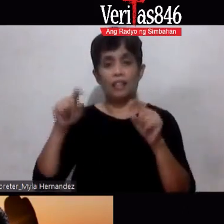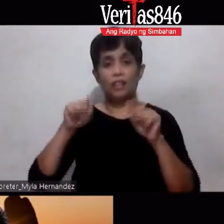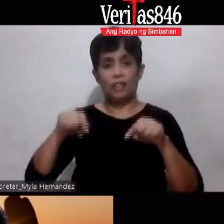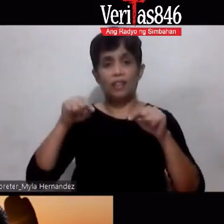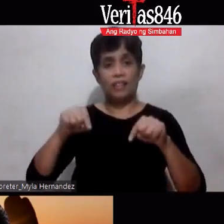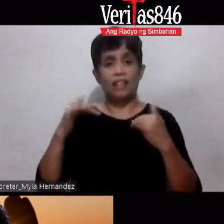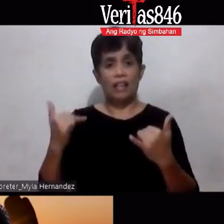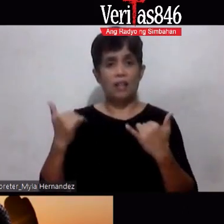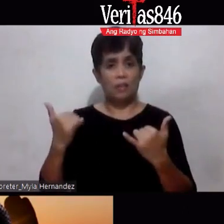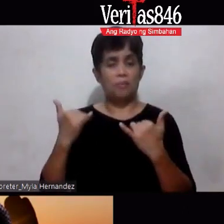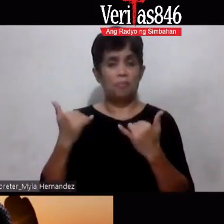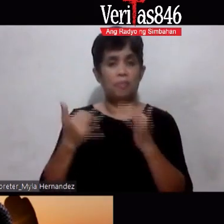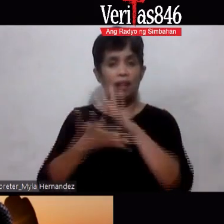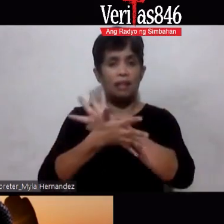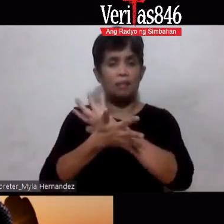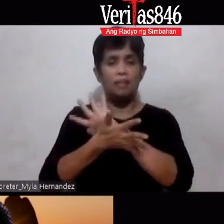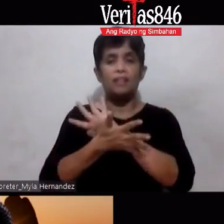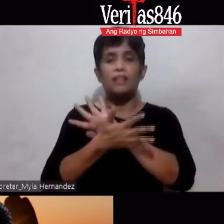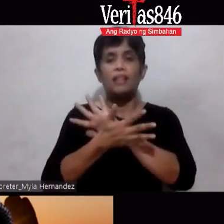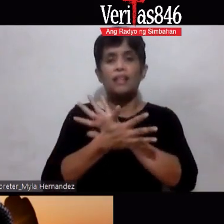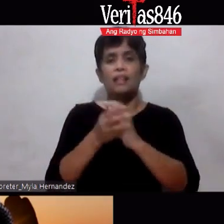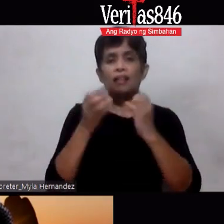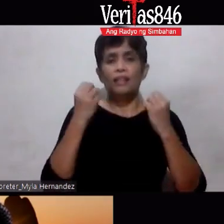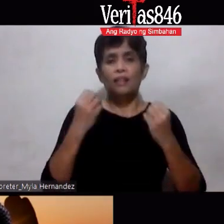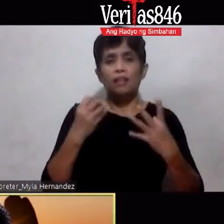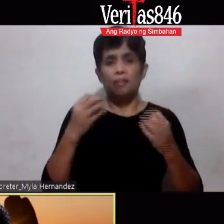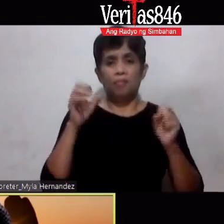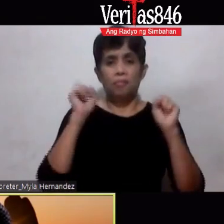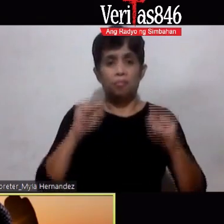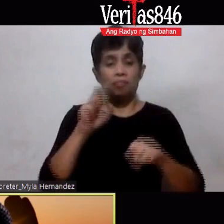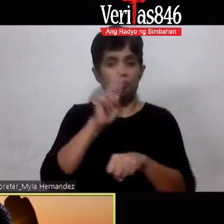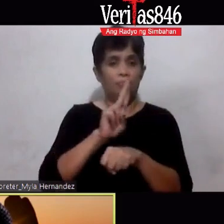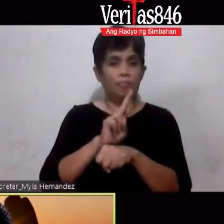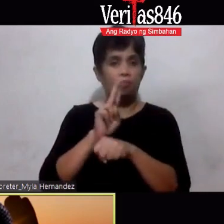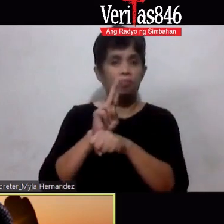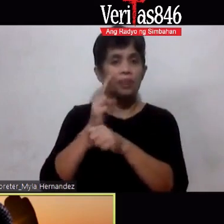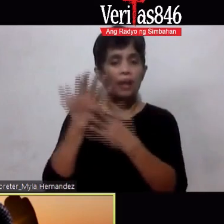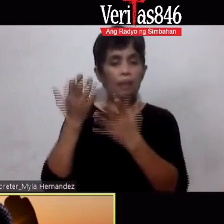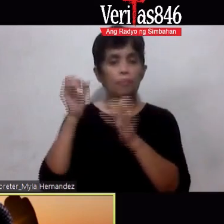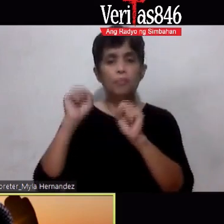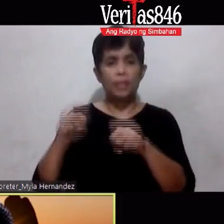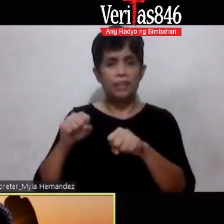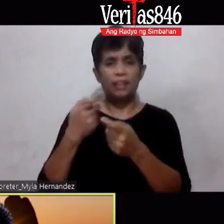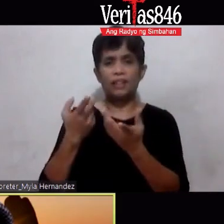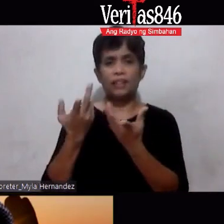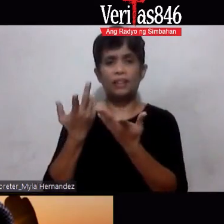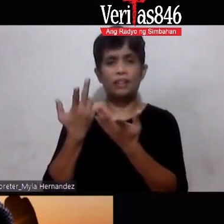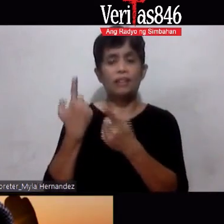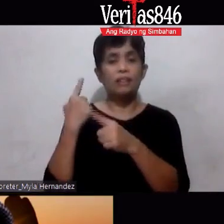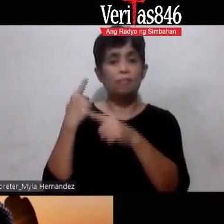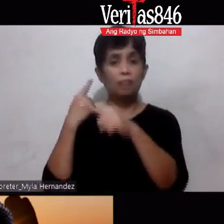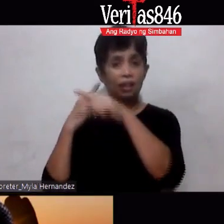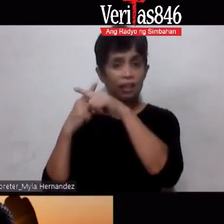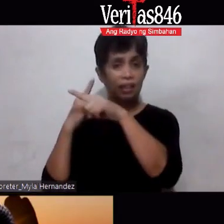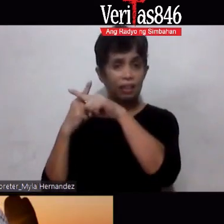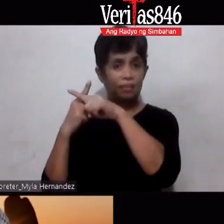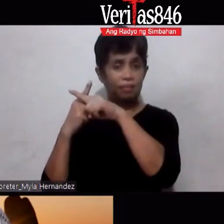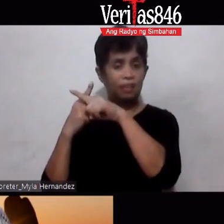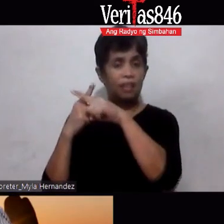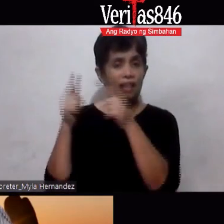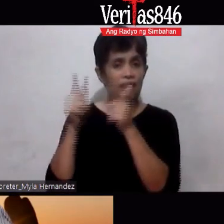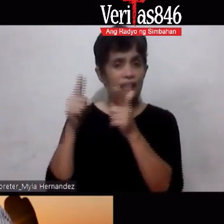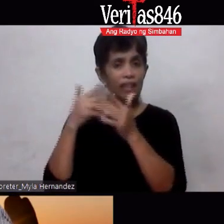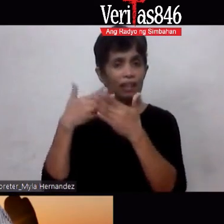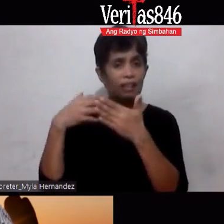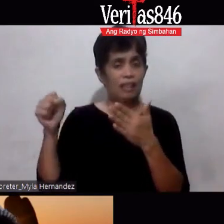ang rami natin pwedeng gawing positibo ang rami natin pwedeng gawing positibo na little things